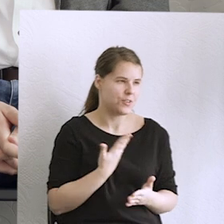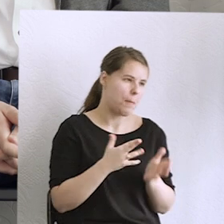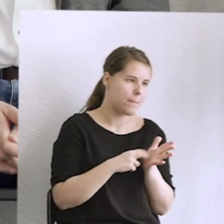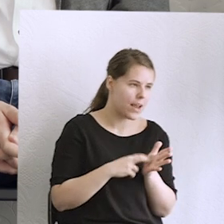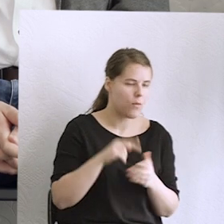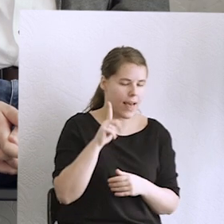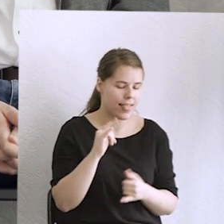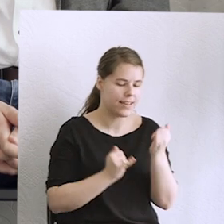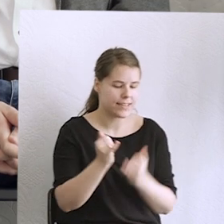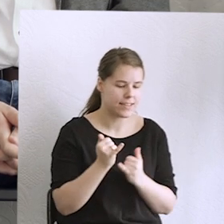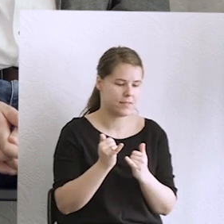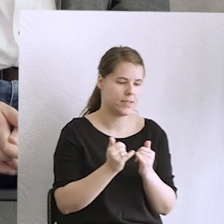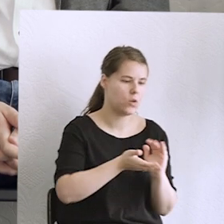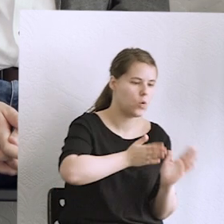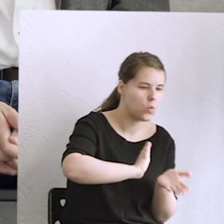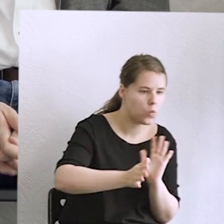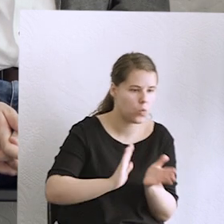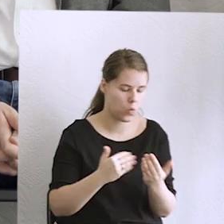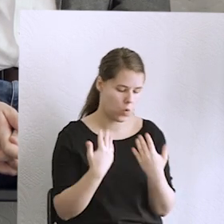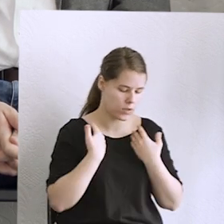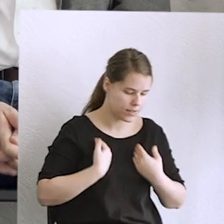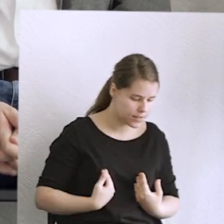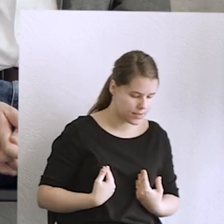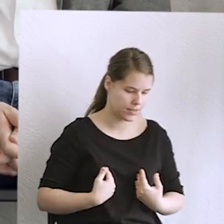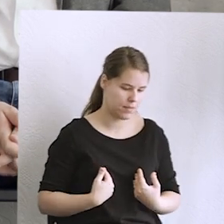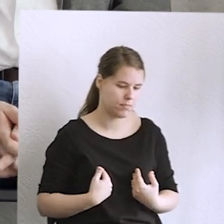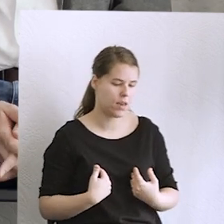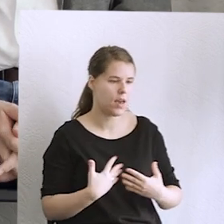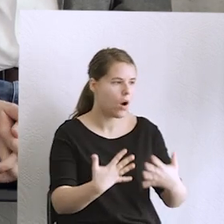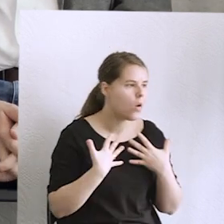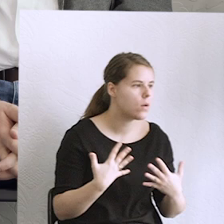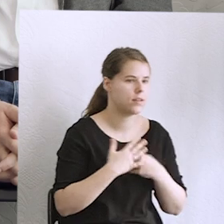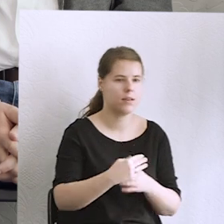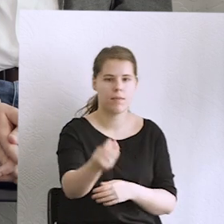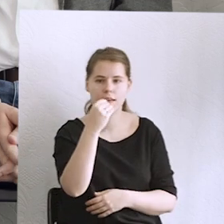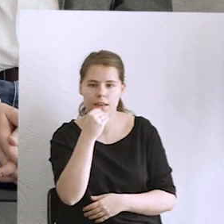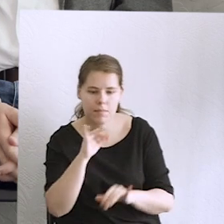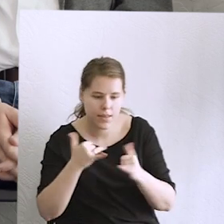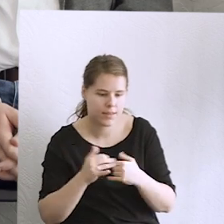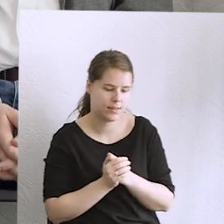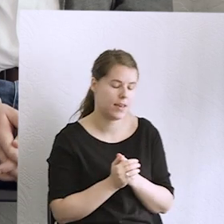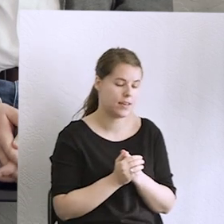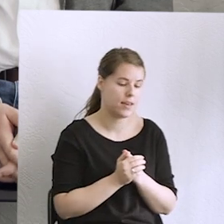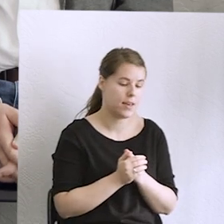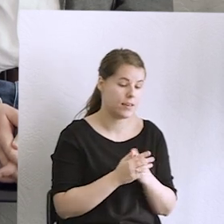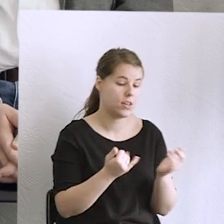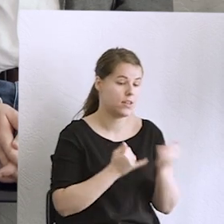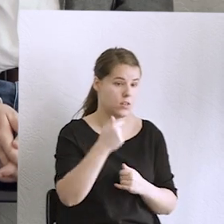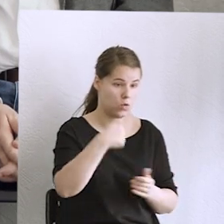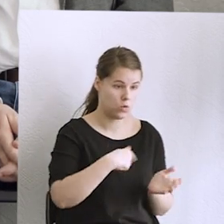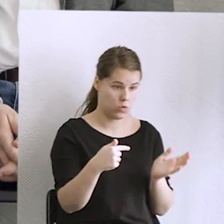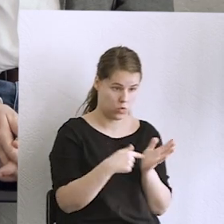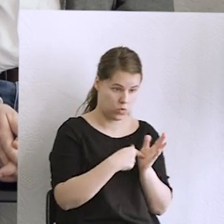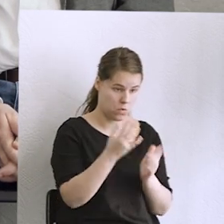i o to właśnie jak oddychamy, jak jemy, to będzie nam łatwiej wchodzić w szerszy obrazek i